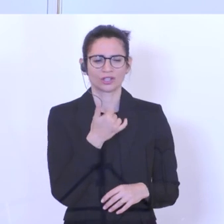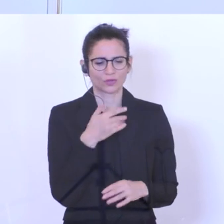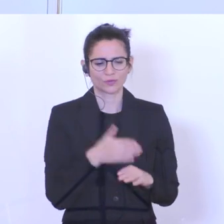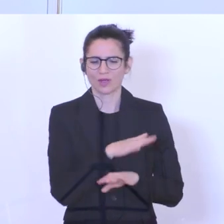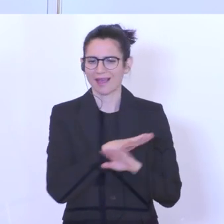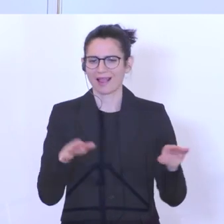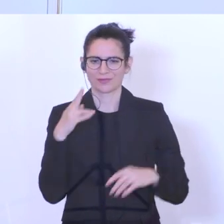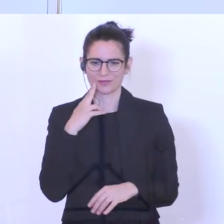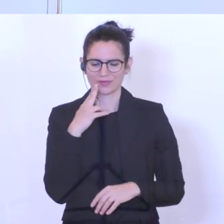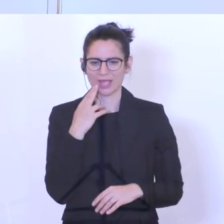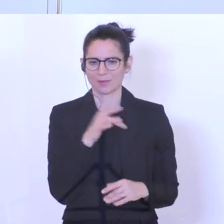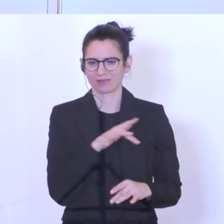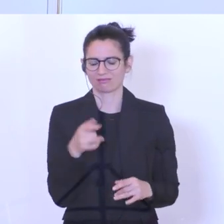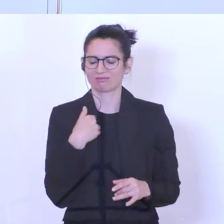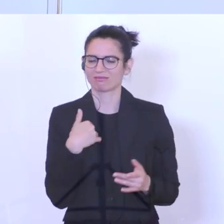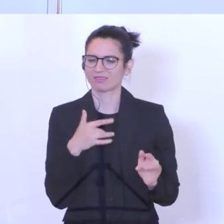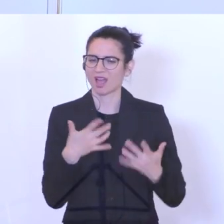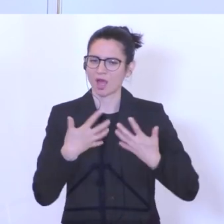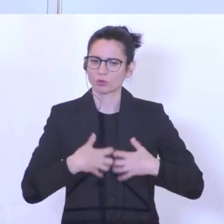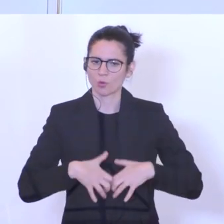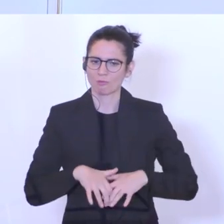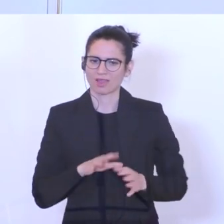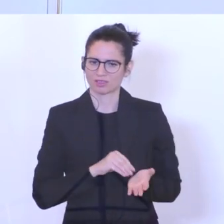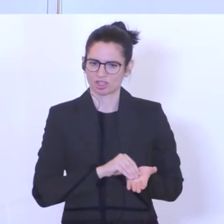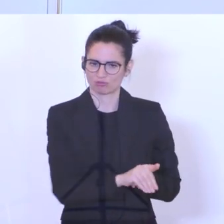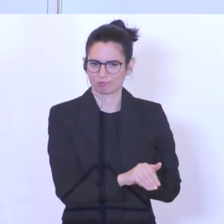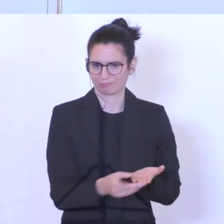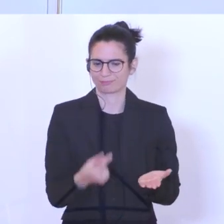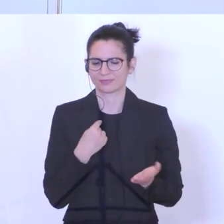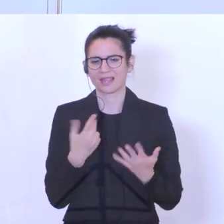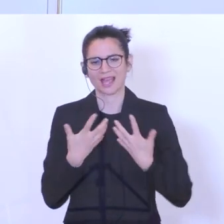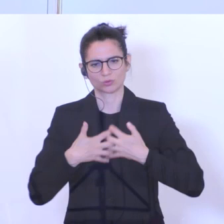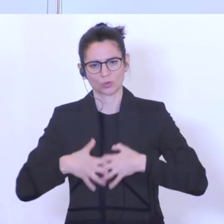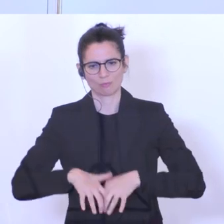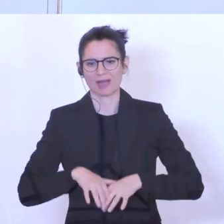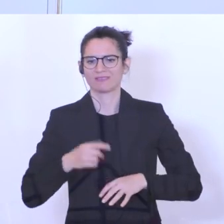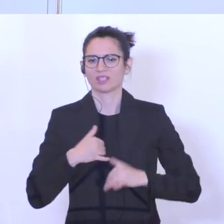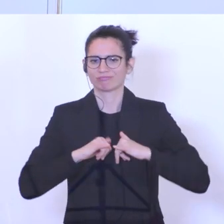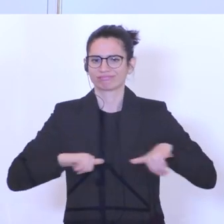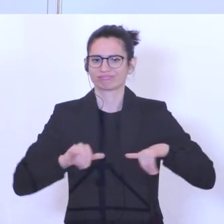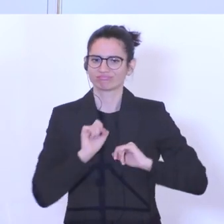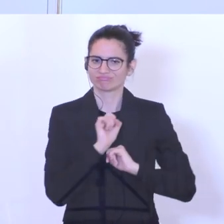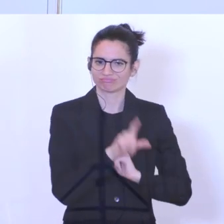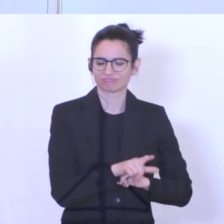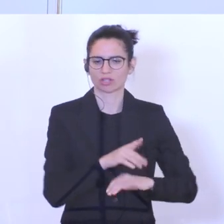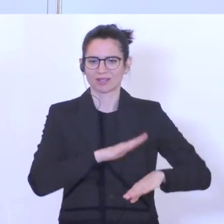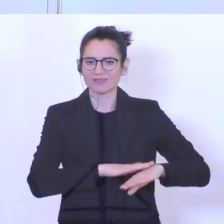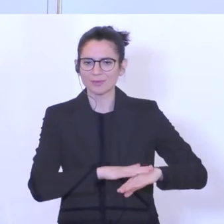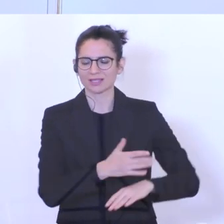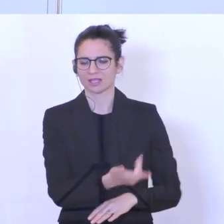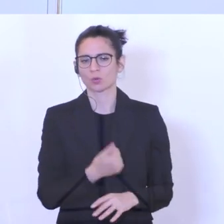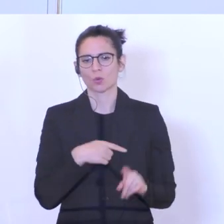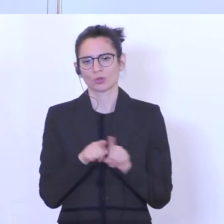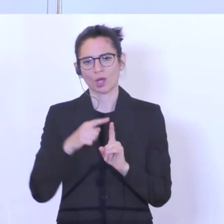jene Unternehmen wird die Auszahlung automatisch erfolgen, das heißt sie werden automatisch benachrichtigt und auch die